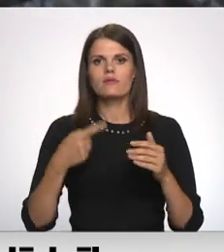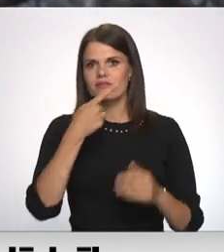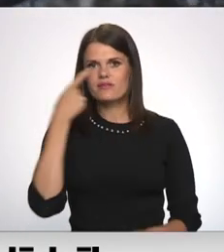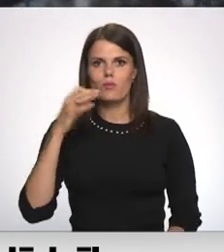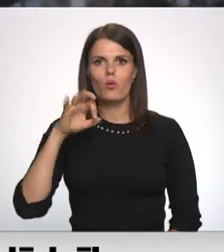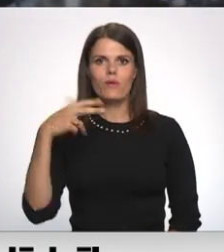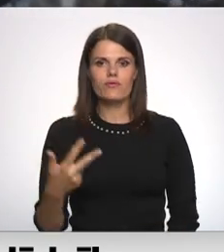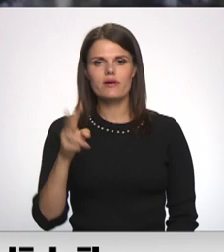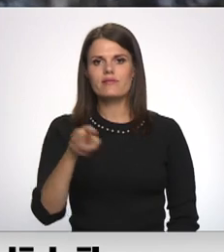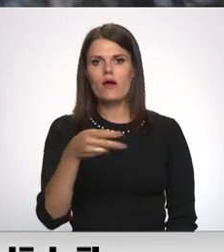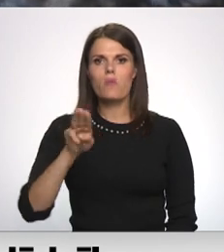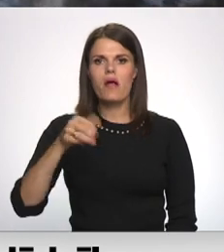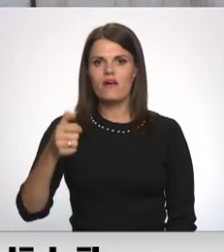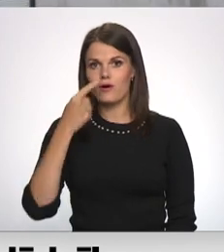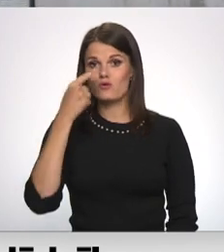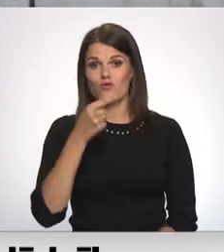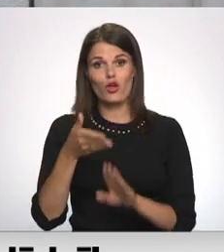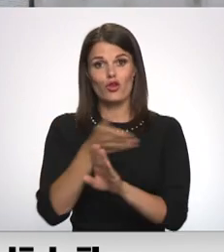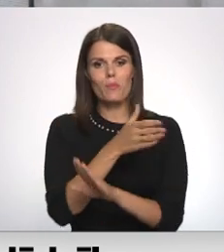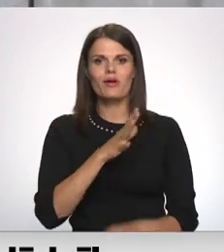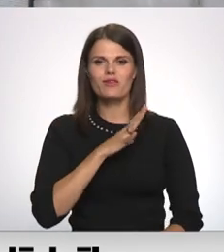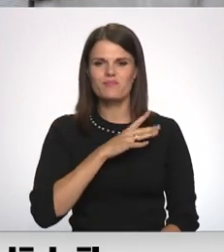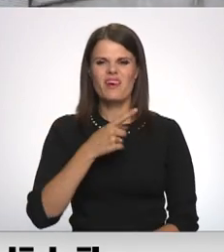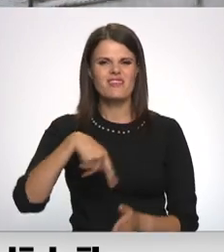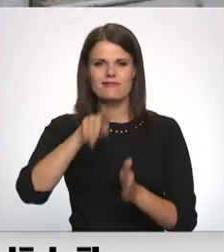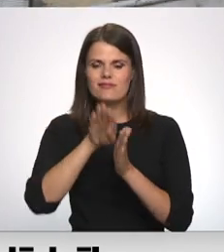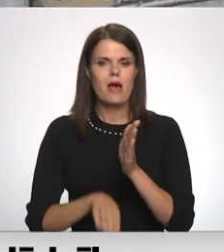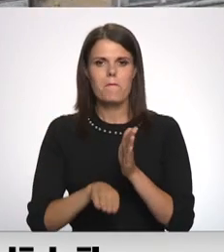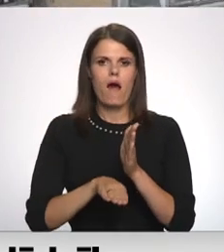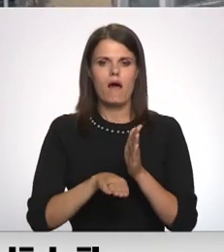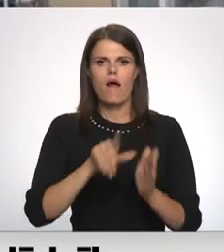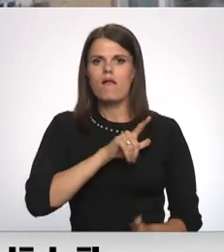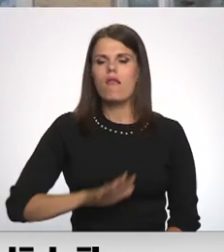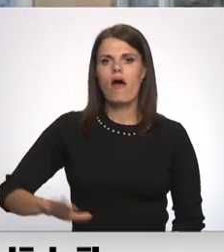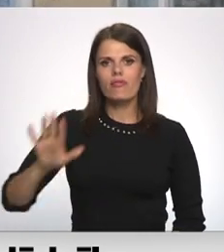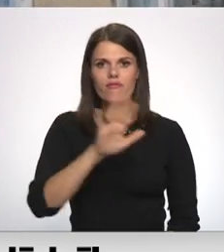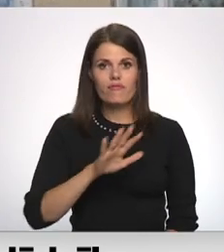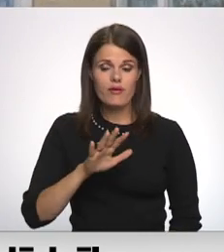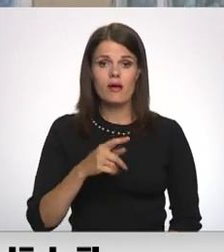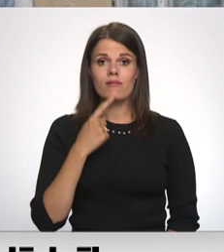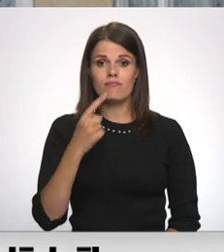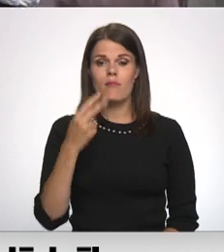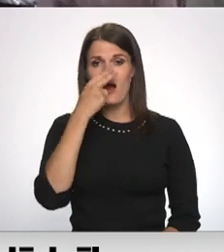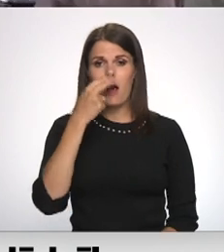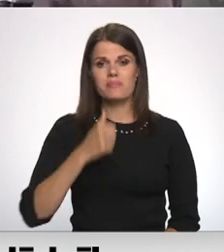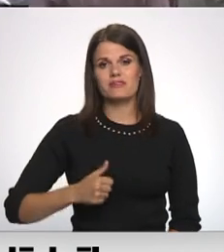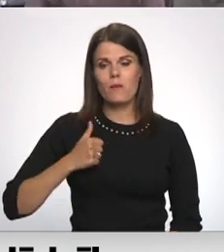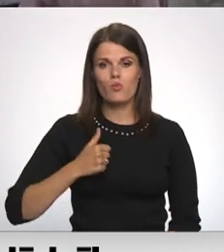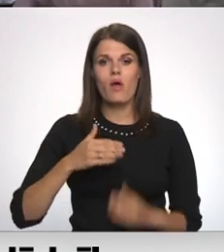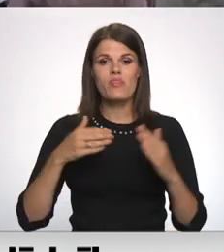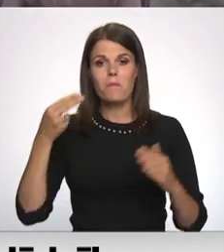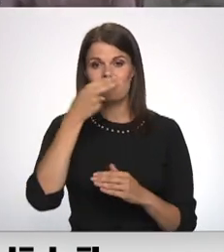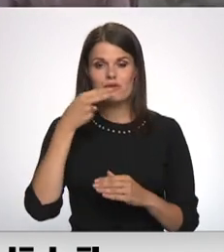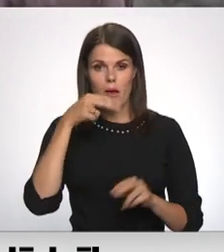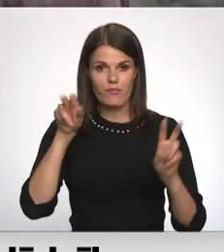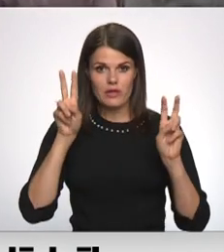eiro par megavatstundu. Līdz šim Ogrē tarifis bija viens no zamākajiem valstī. Kā arēr TV skaidru apsaimniekotājs Ogrēs namsaimnieks, pilsētā